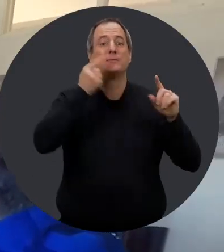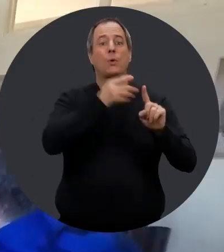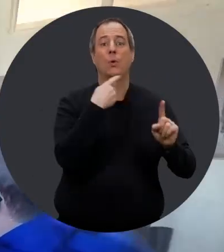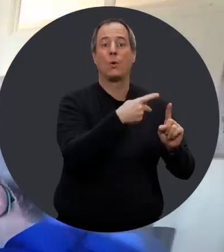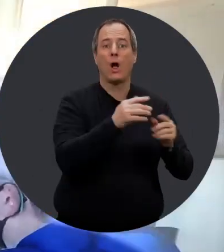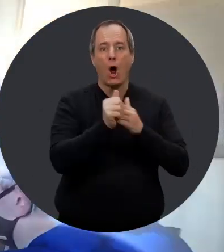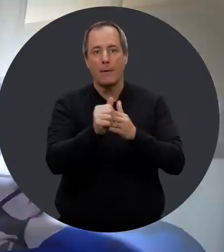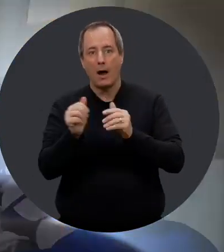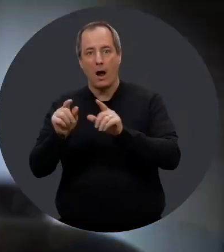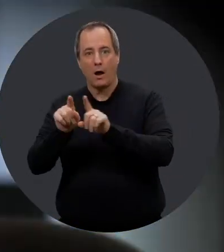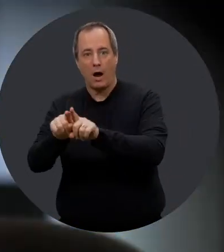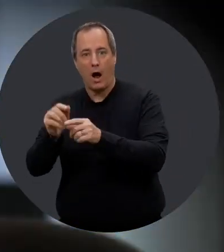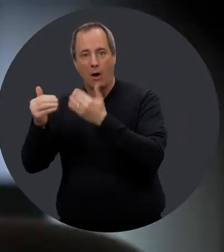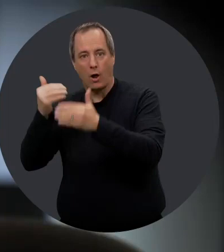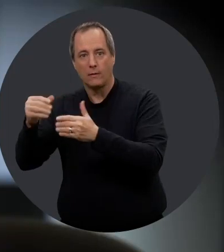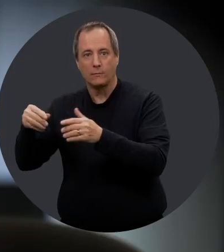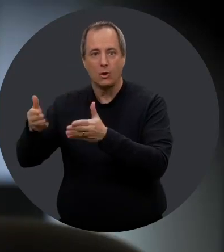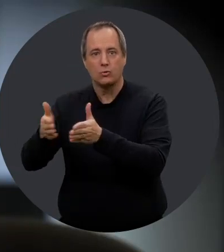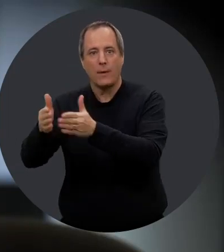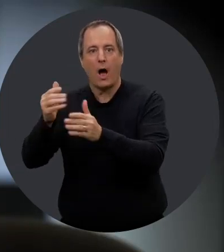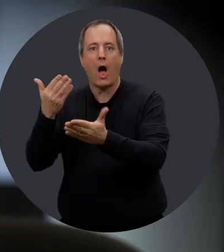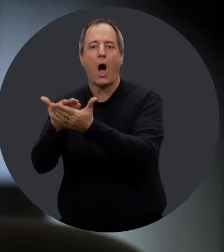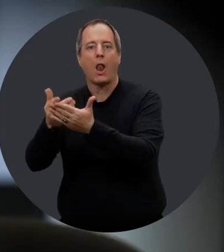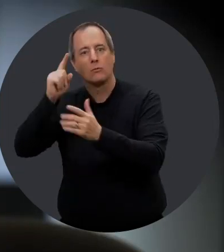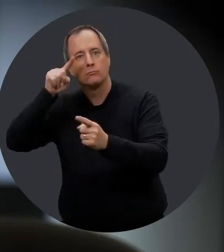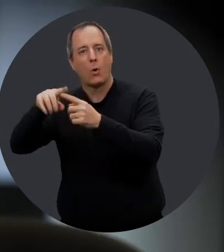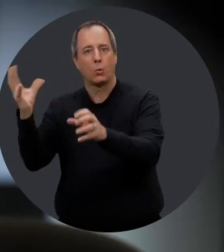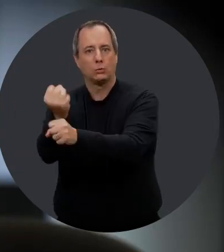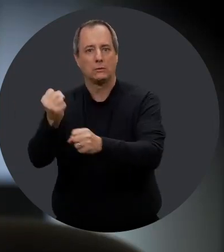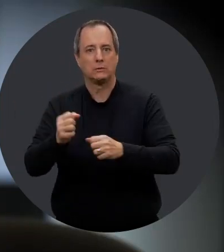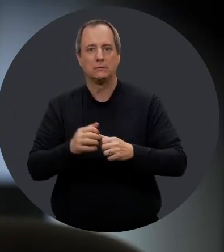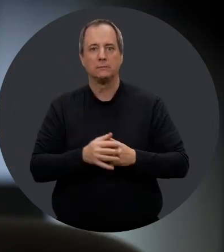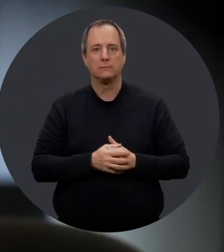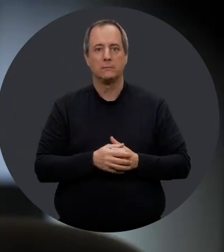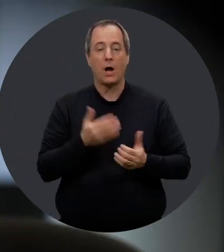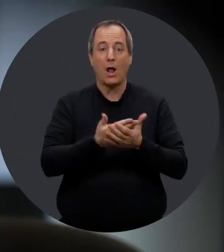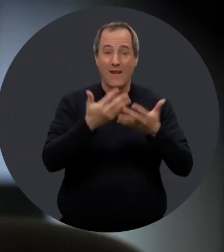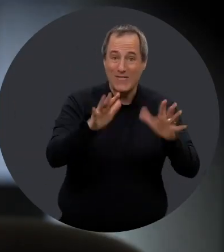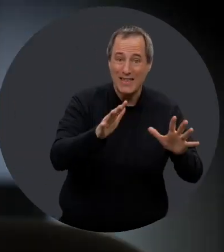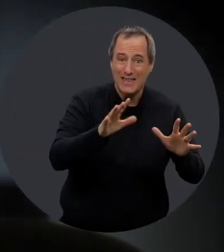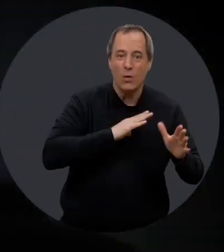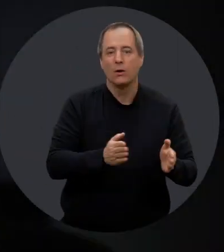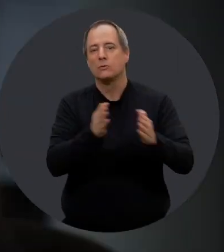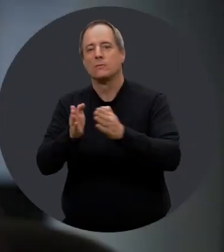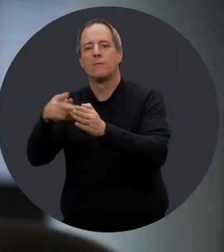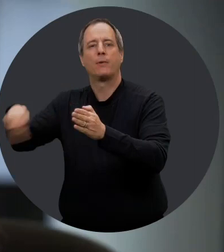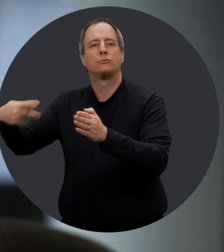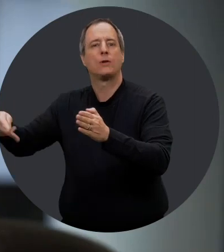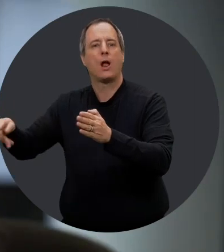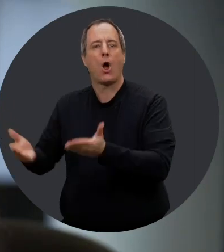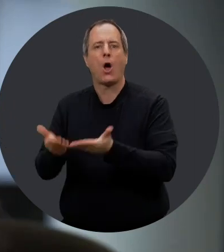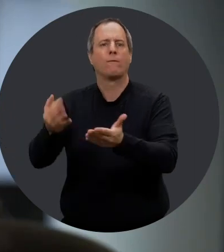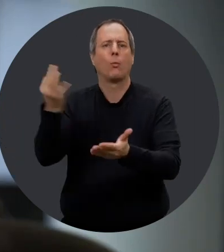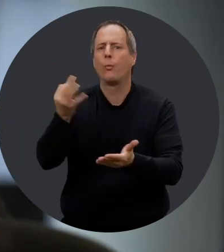La mission du Centre d'éducation des adultes, c'est d'accompagner les adultes dans leur cheminement scolaire vers leur réussite. Au-delà